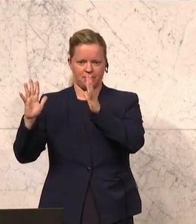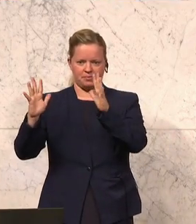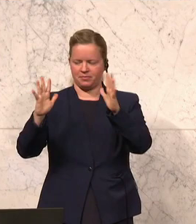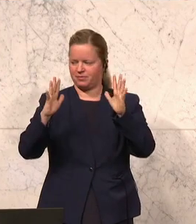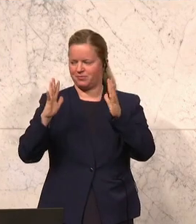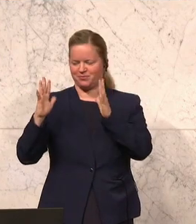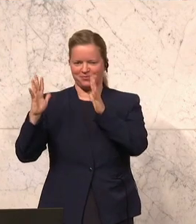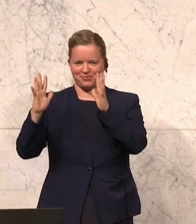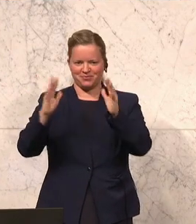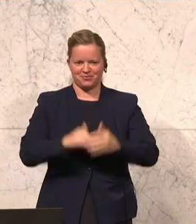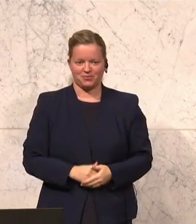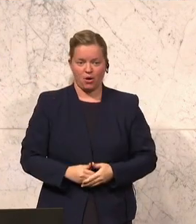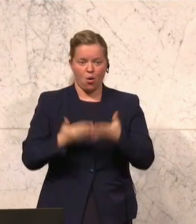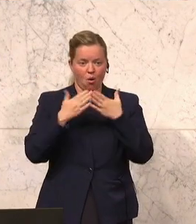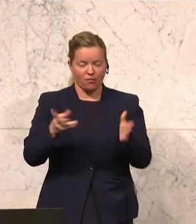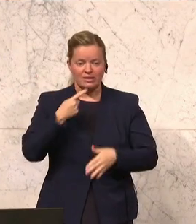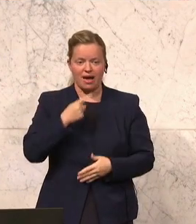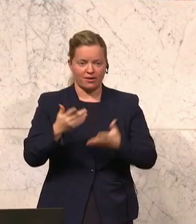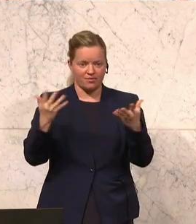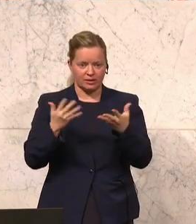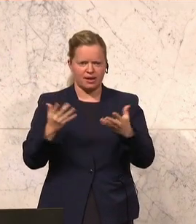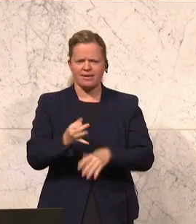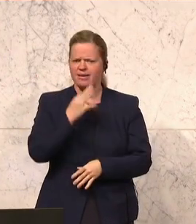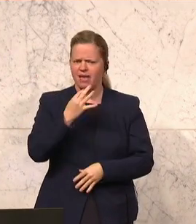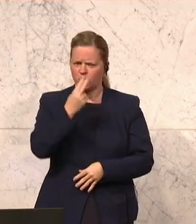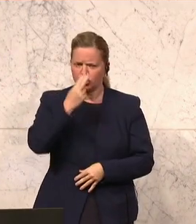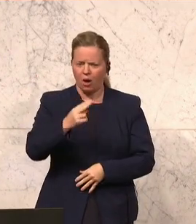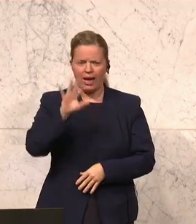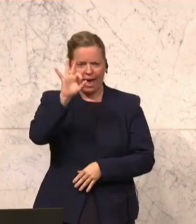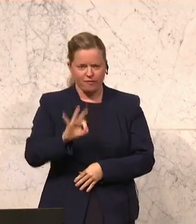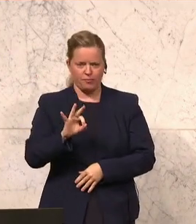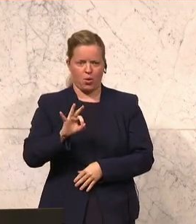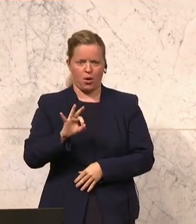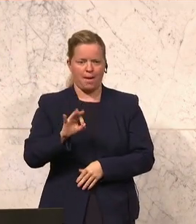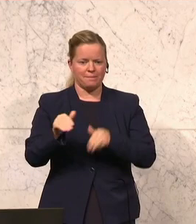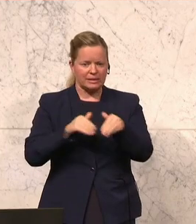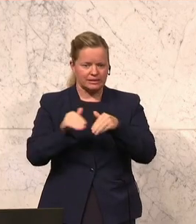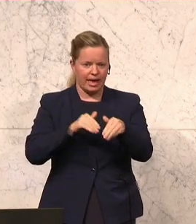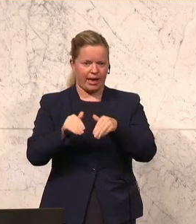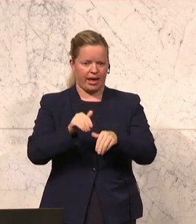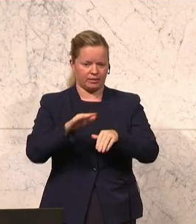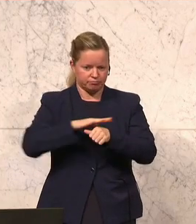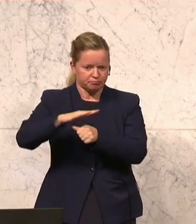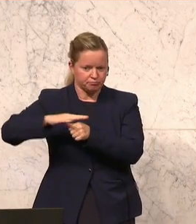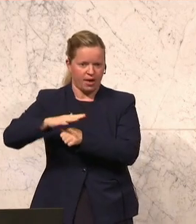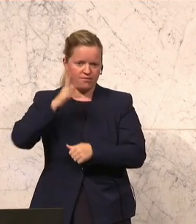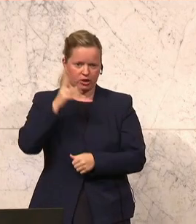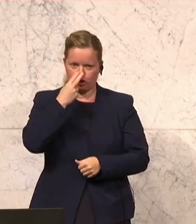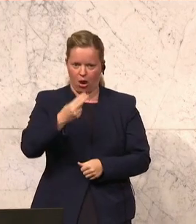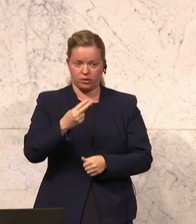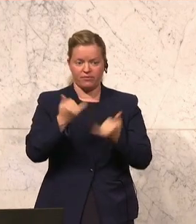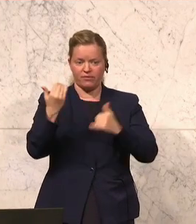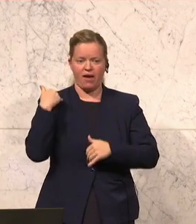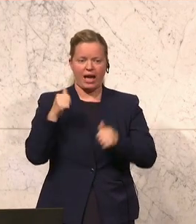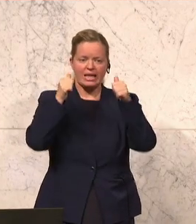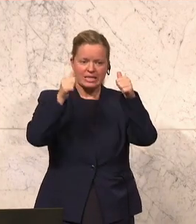Und ich sage Ihnen auch ganz offen, wir werden uns auch ganz genau die FPÖ-Ministerien anschauen. Wir werden uns dort ganz genau anschauen, wie war denn die Inseratenvergabe,